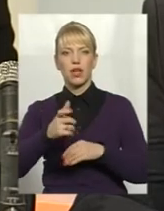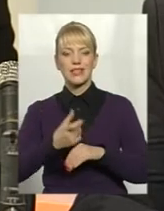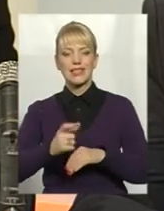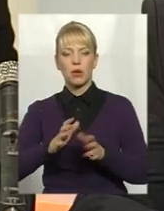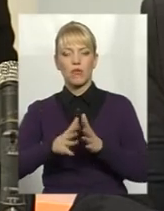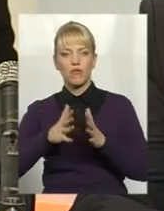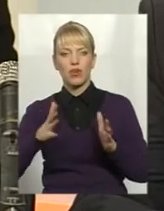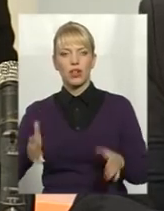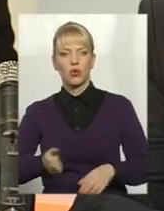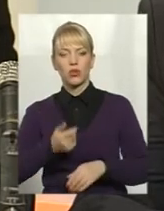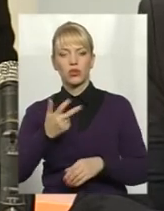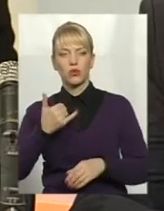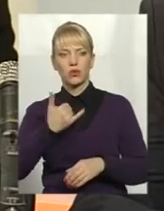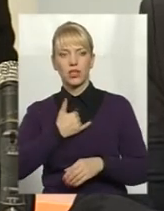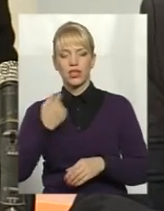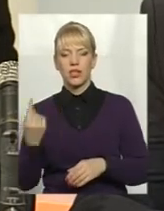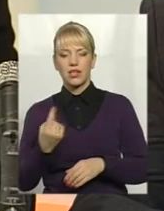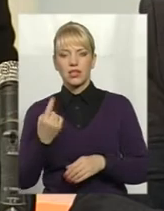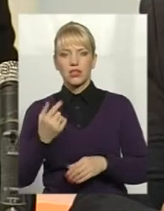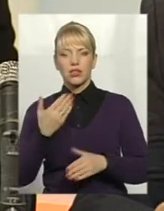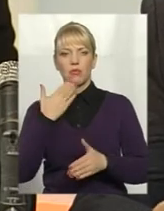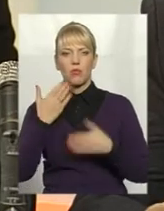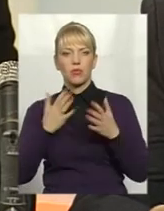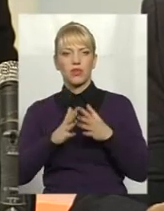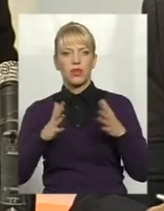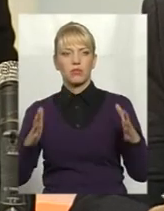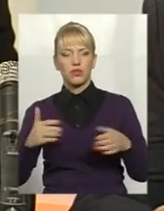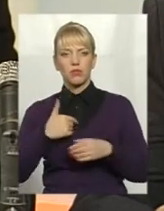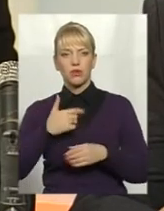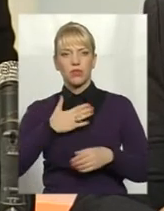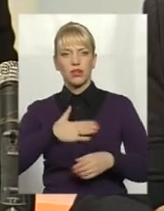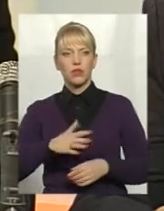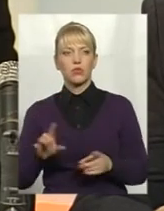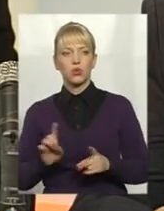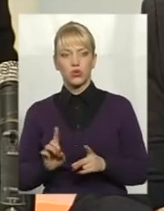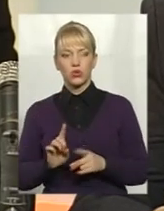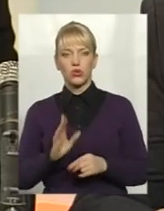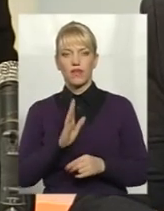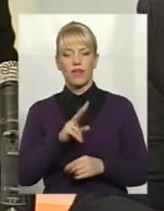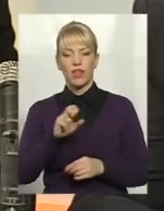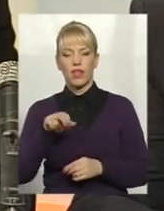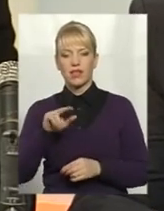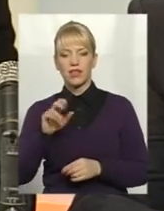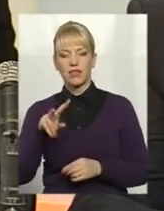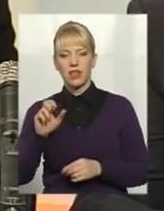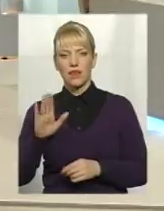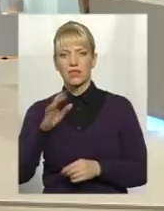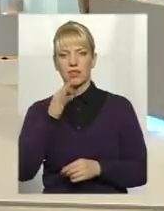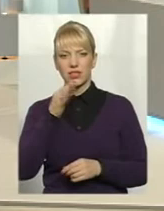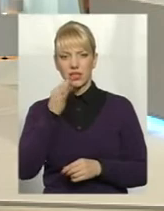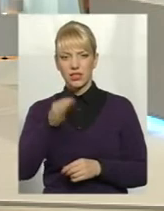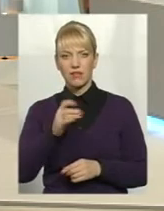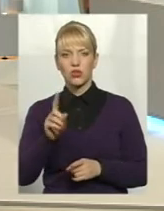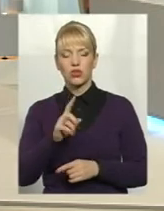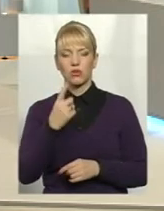кількість, і наш лічильник користується самим більшим попитом. І мені дуже приємно, що Владислав сказав, що там перший-другий сорт